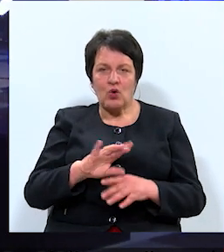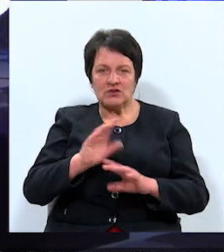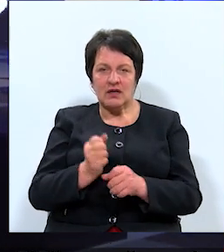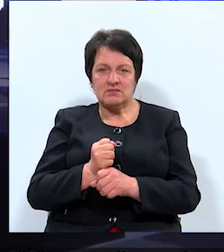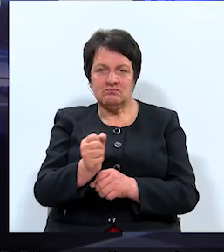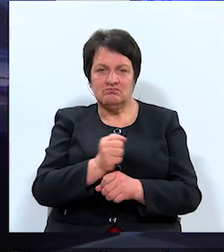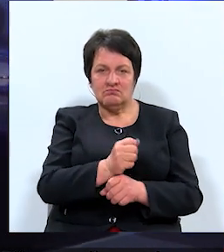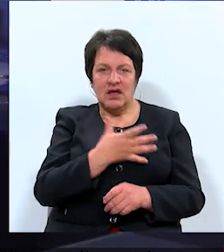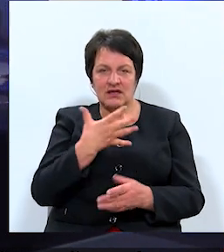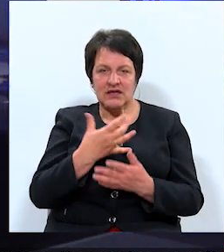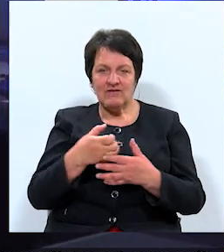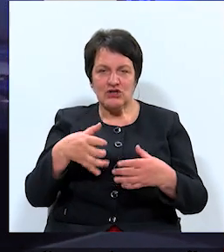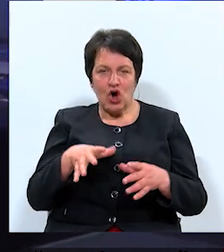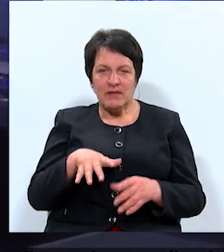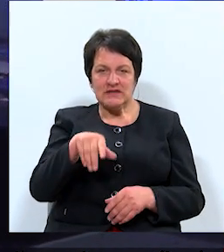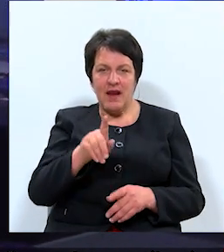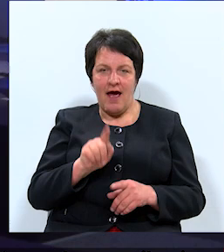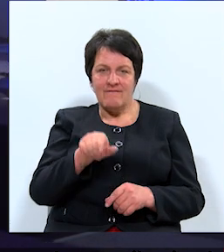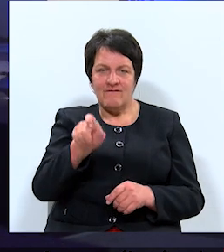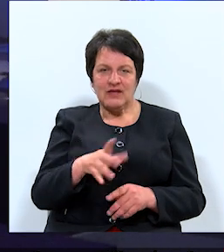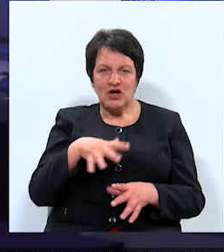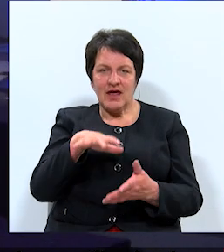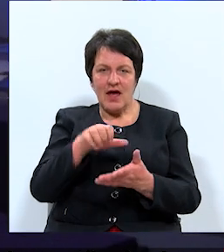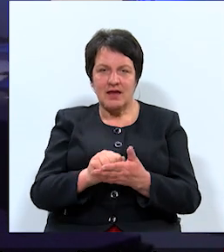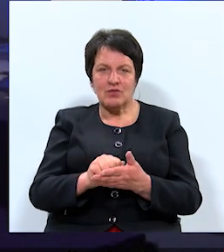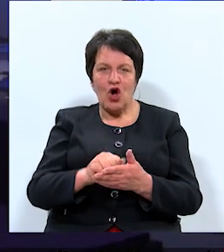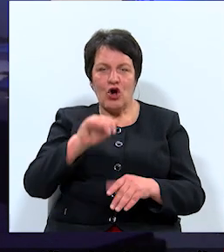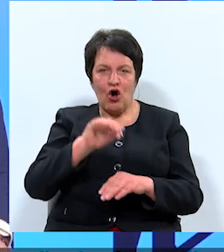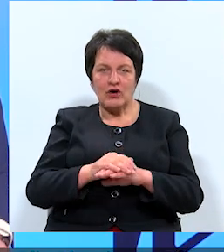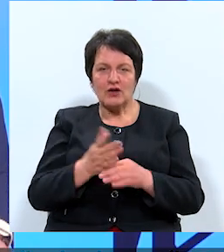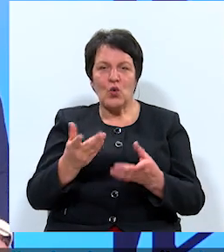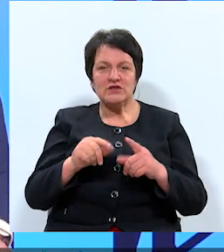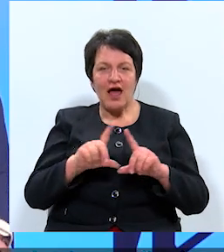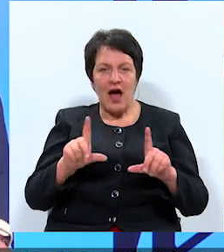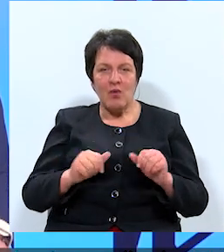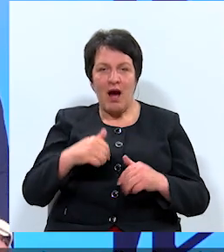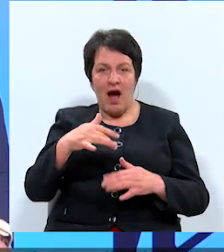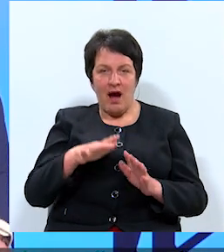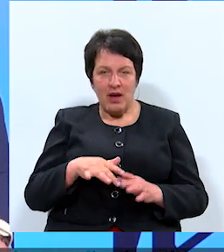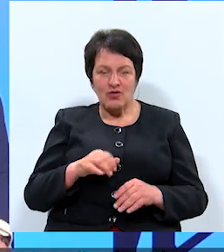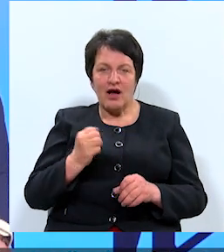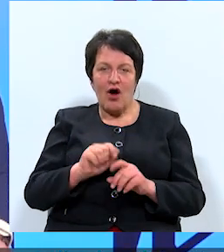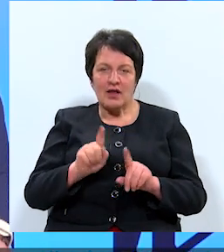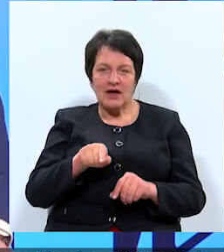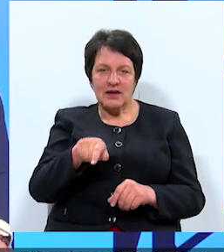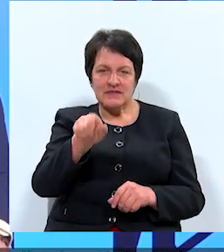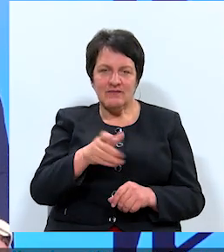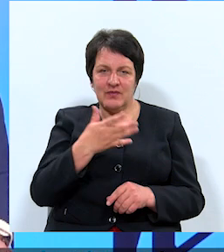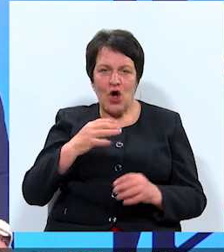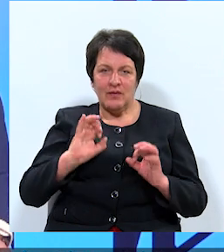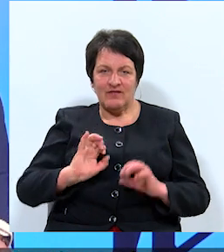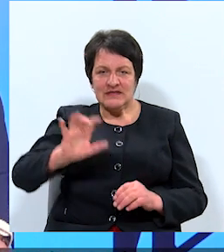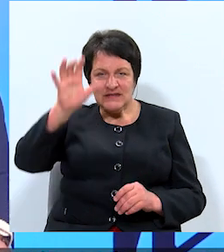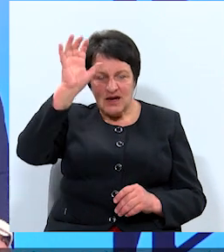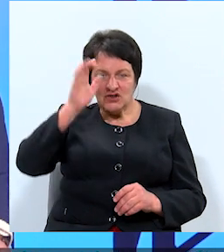komandas cilvēku, lai viņš ieņemtu konkrētu uzņēmumu amatu. Kaut arī viņam nav profesionālo zināšanu,